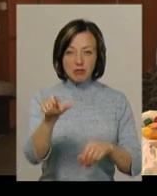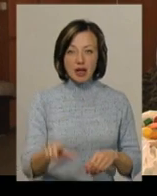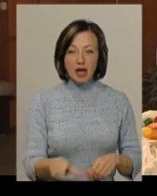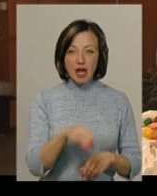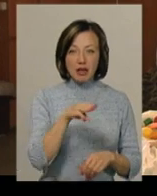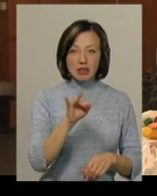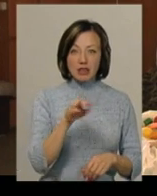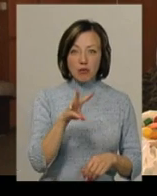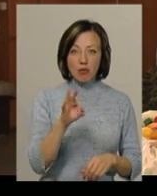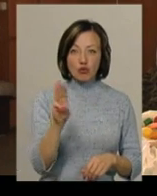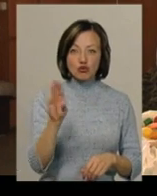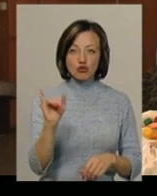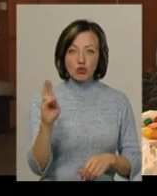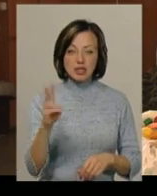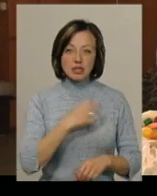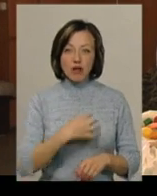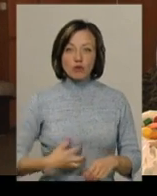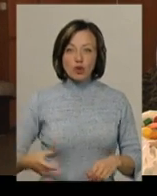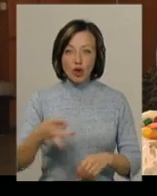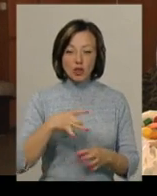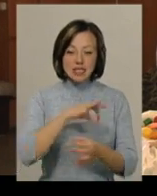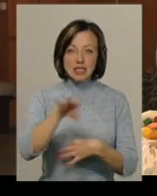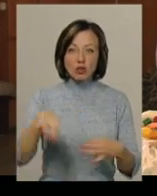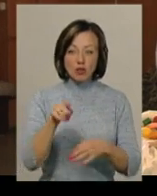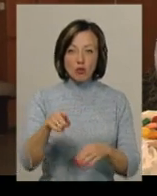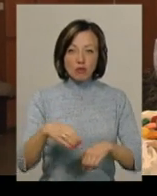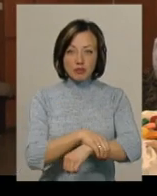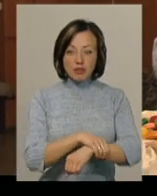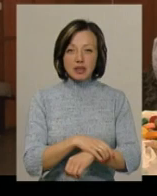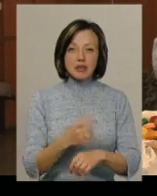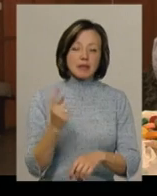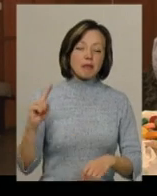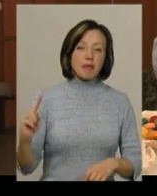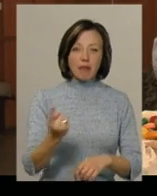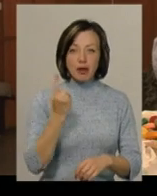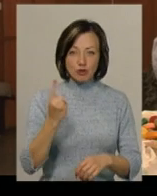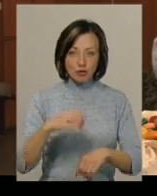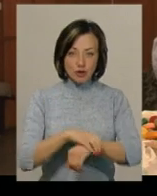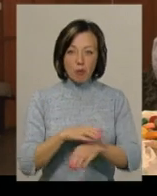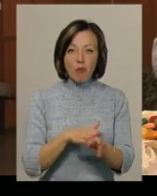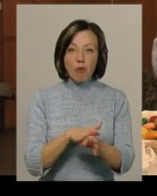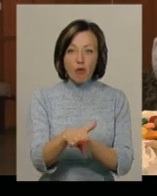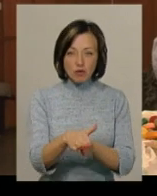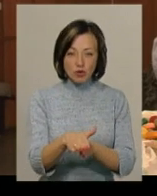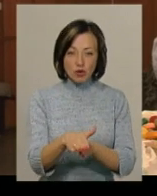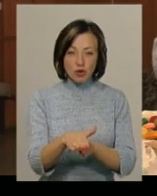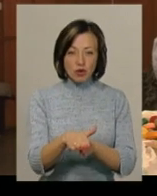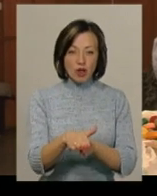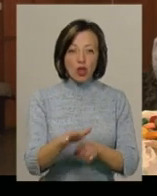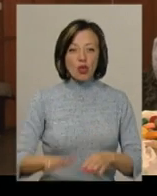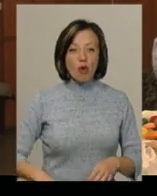Сергій Тимощук із Славуцького району, він круглий сирота. Йому поставили самому першому, поставили повністю протез